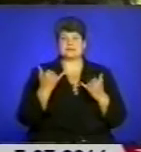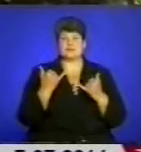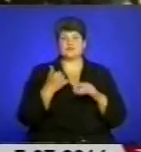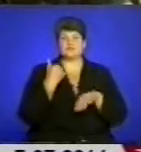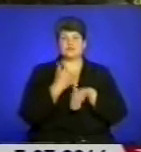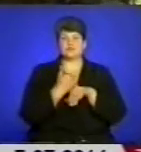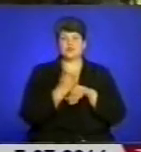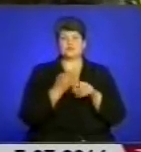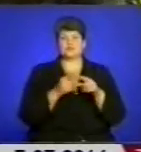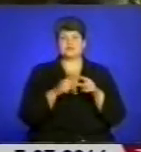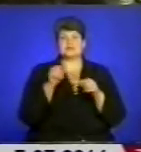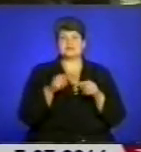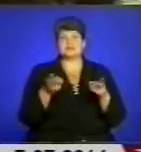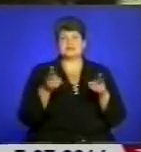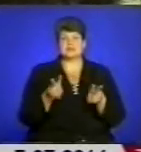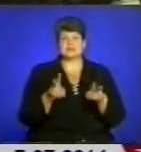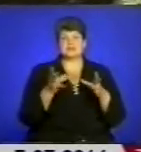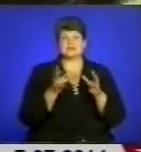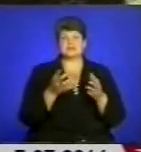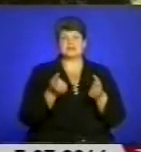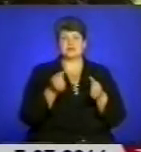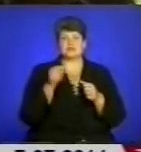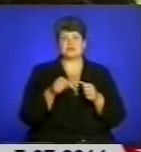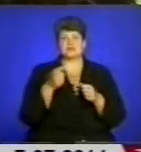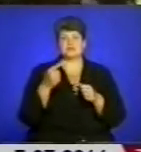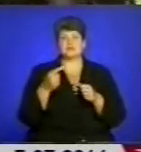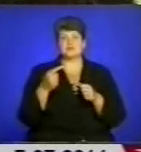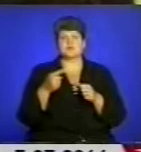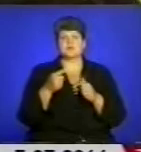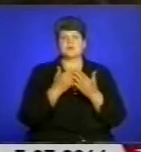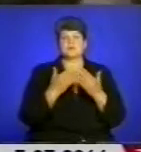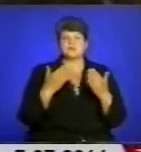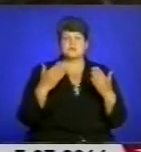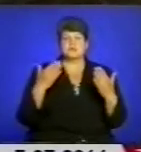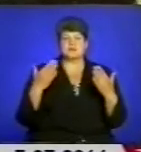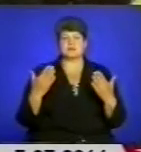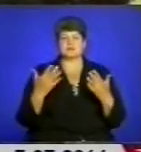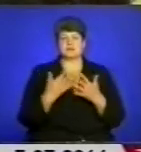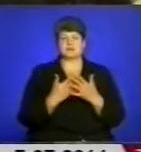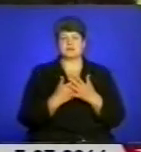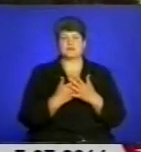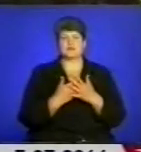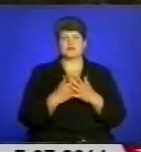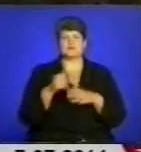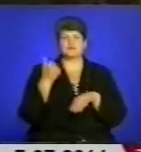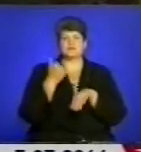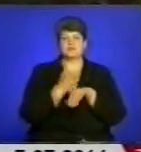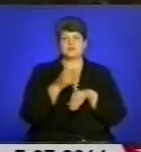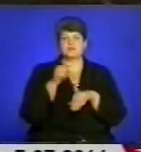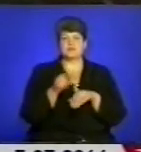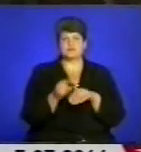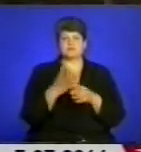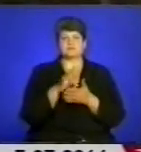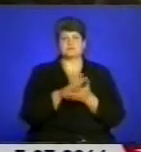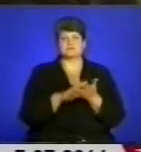ці замочки, які там тримаються в одному місці, другому, третьому, і музейна справа, основно вони тримаються на